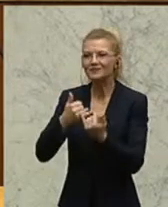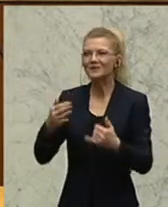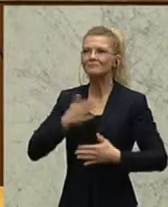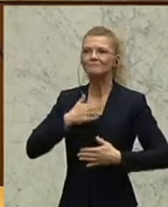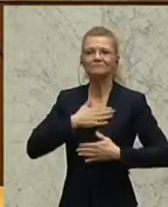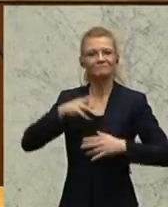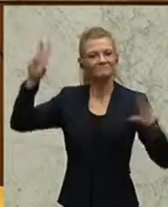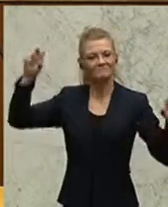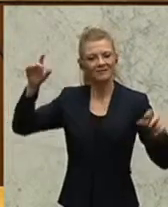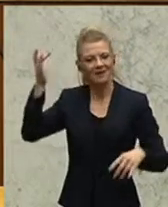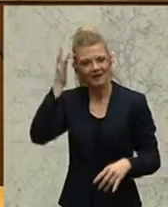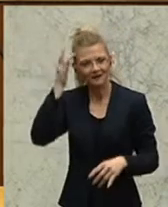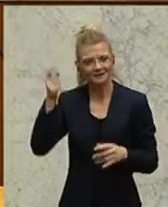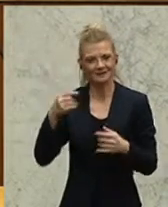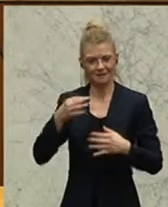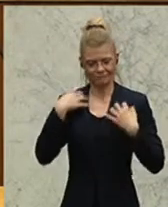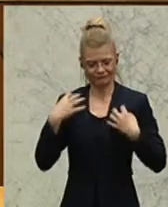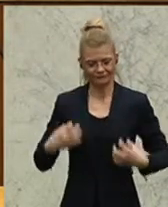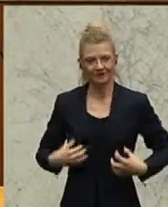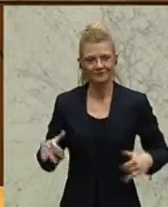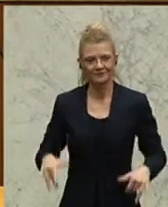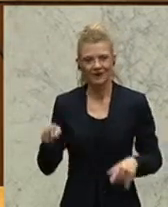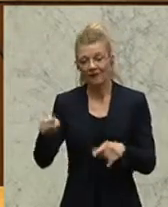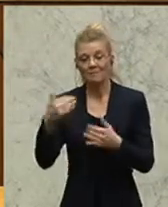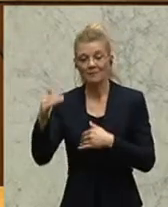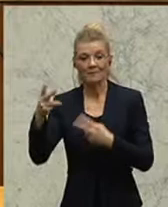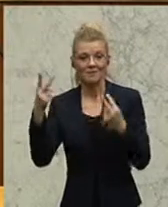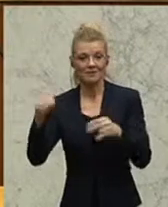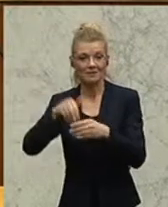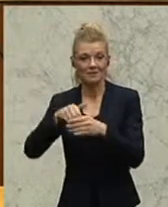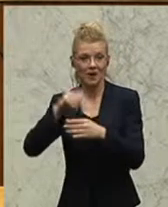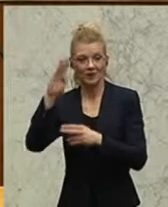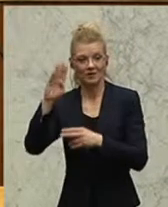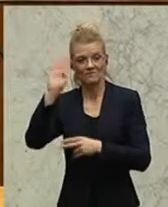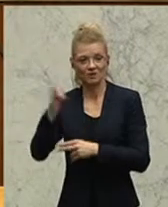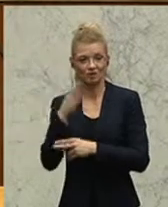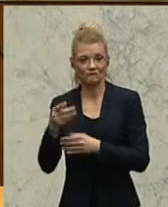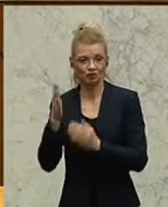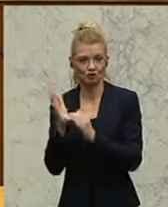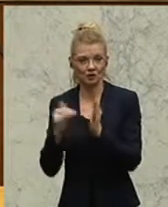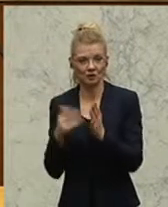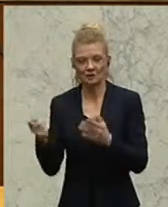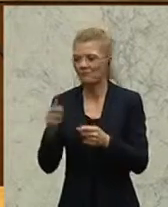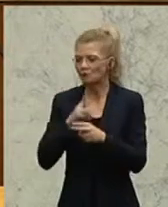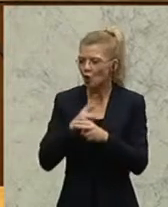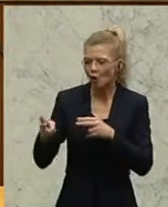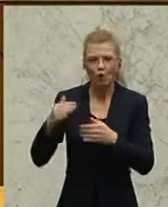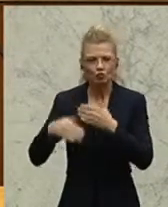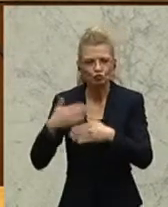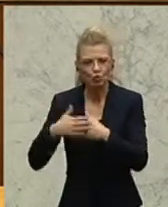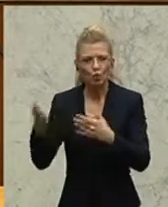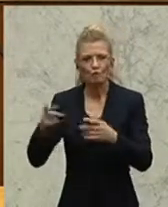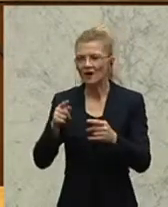Wichtigkeit auch in unserer Gesellschaft und im Wirtschaftssystem gewinnt. Es waren Faktoren wie günstige Rohstoffe, Transportwege, niedrige